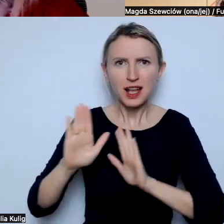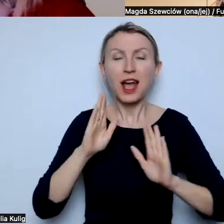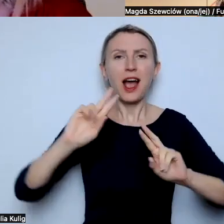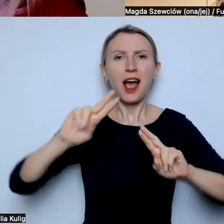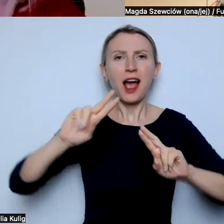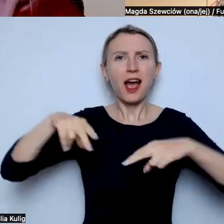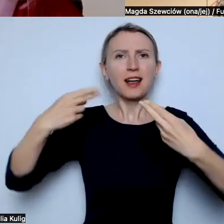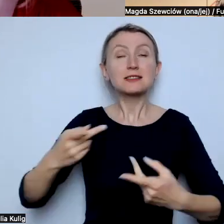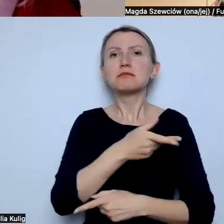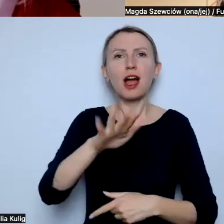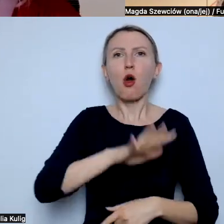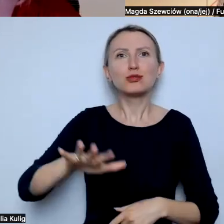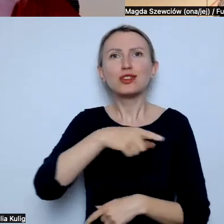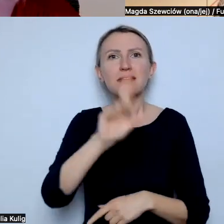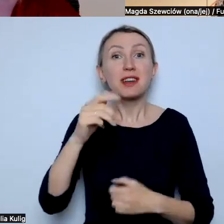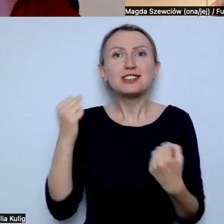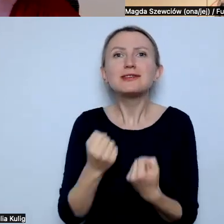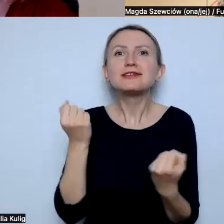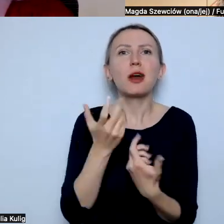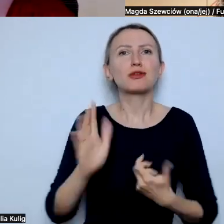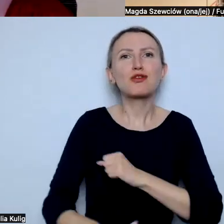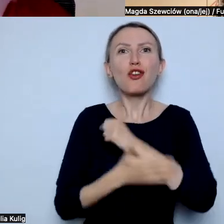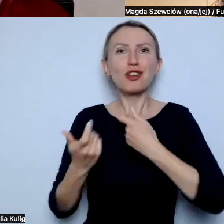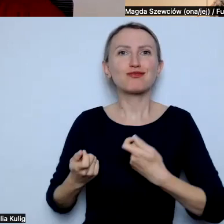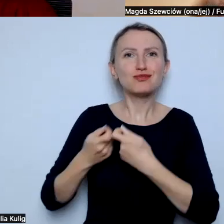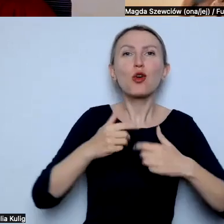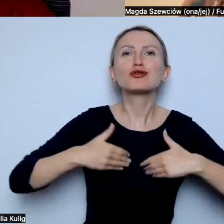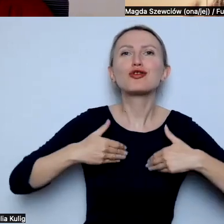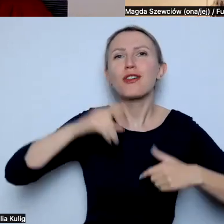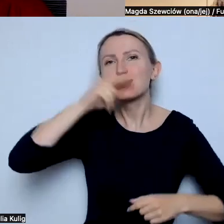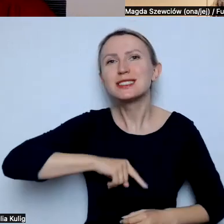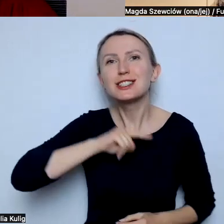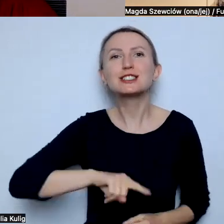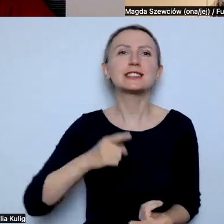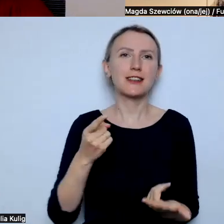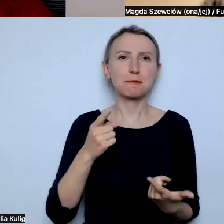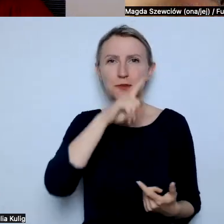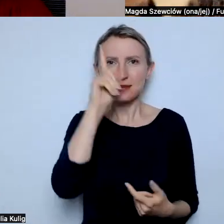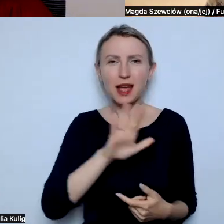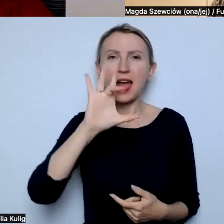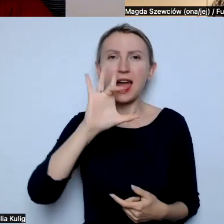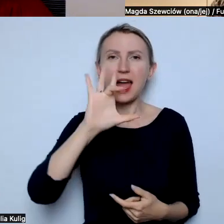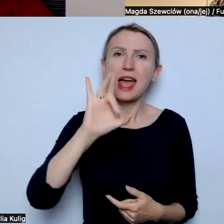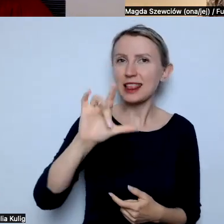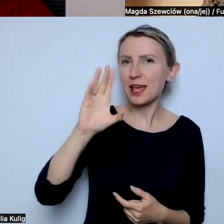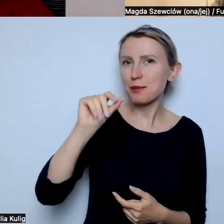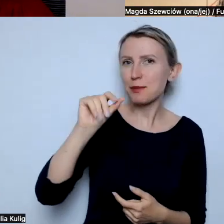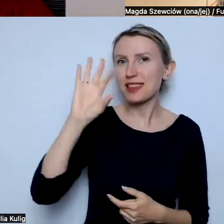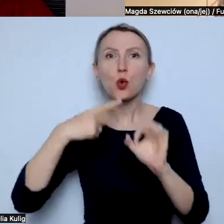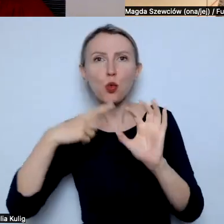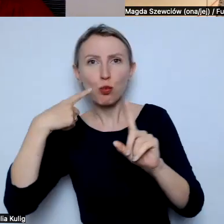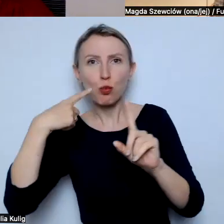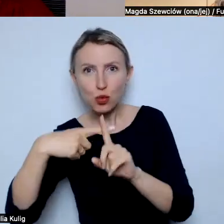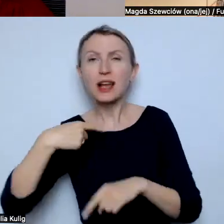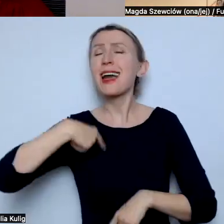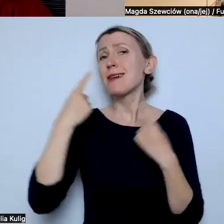jakieś obszary, w których będziesz działać, Twoje sojusznictwo to jest zdrowie psychiczne i społeczność LGBTQ+, a resztę zostawiasz innym. I myślę, że